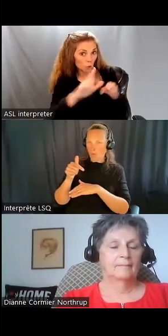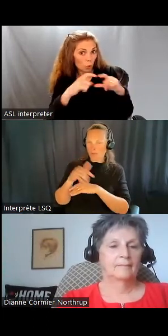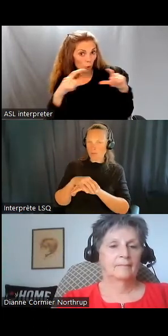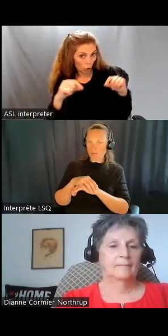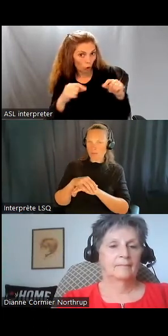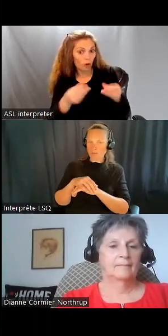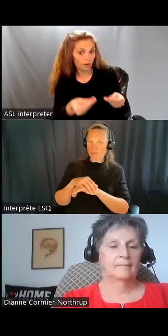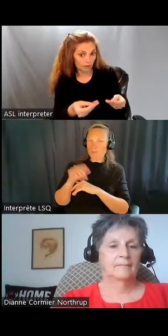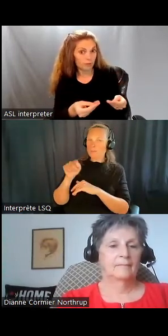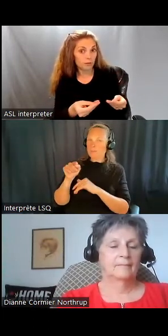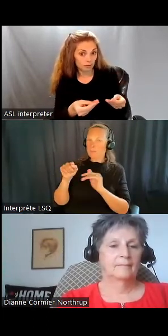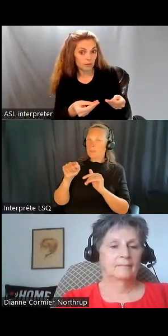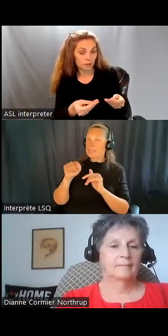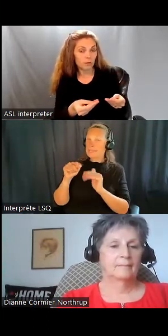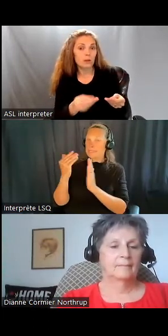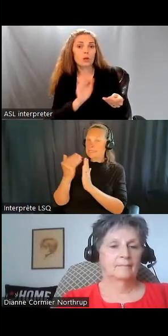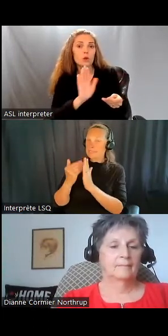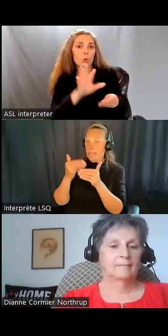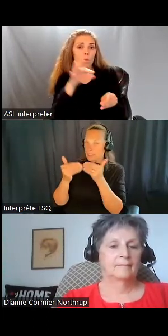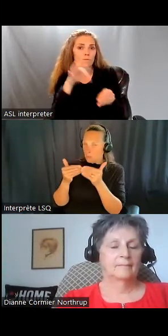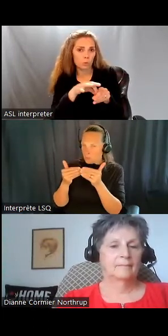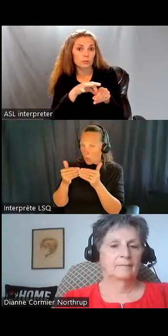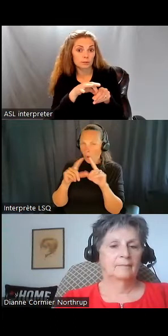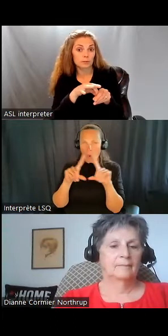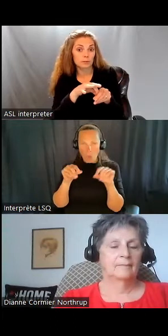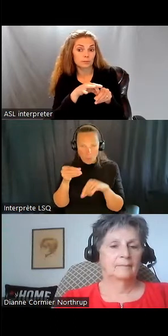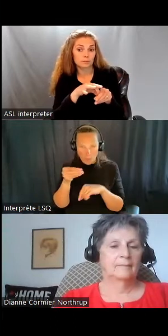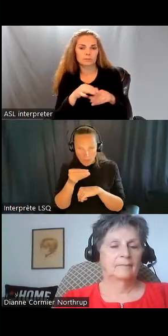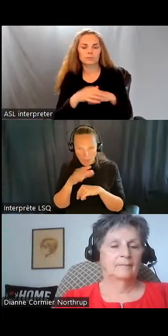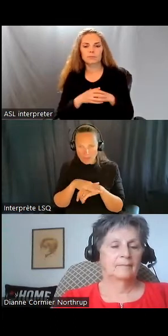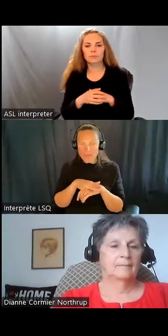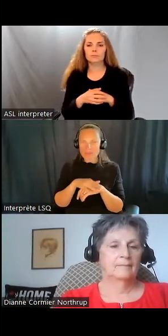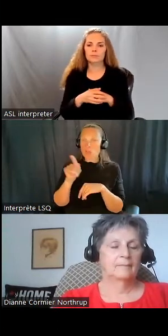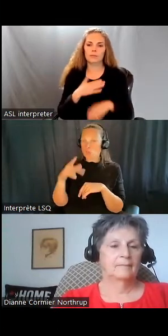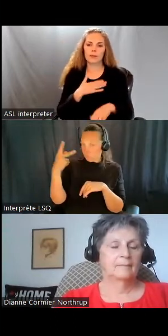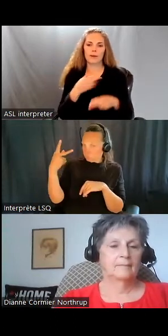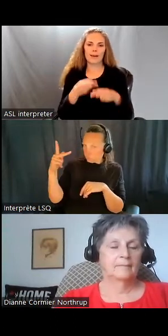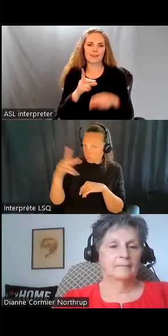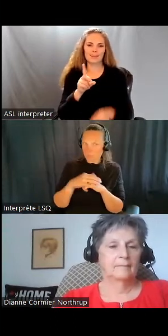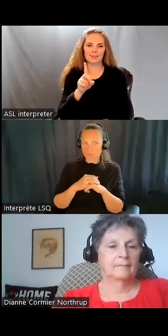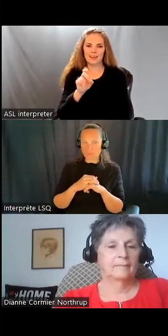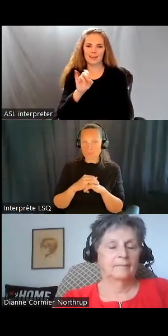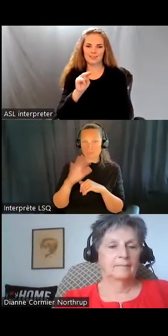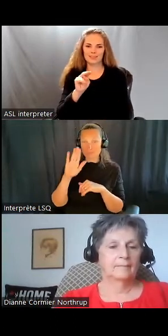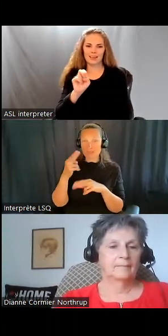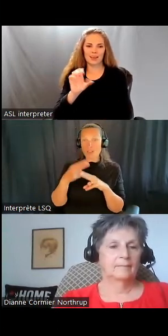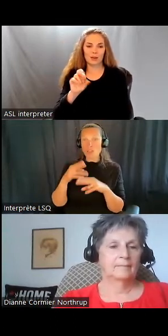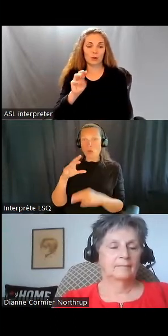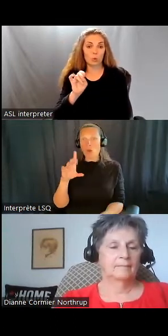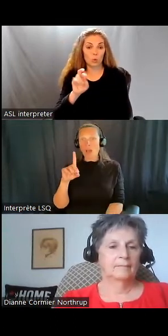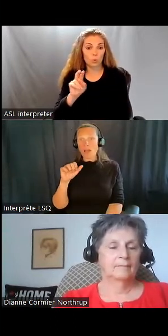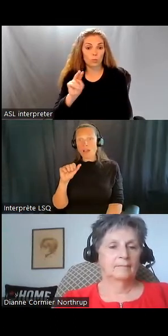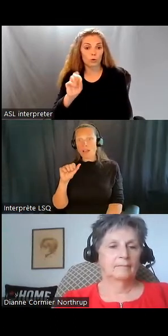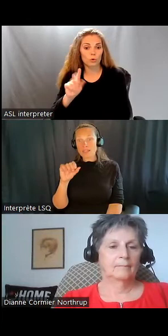Donc, voici toutes les instructions. Voici ta carte. Et ça, c'est le vote. Je m'appelle Diane Cormier-Northrup